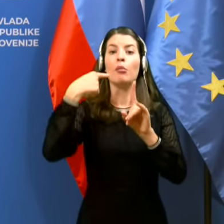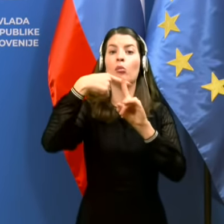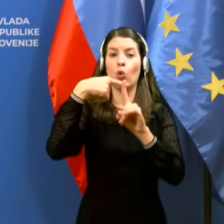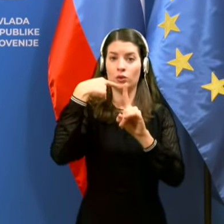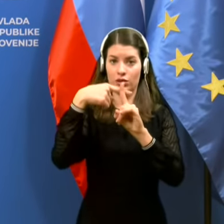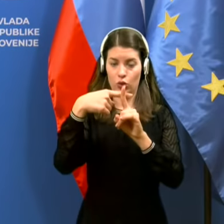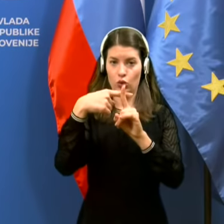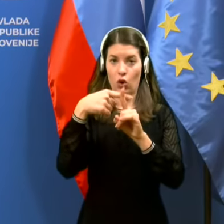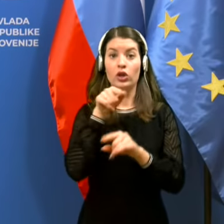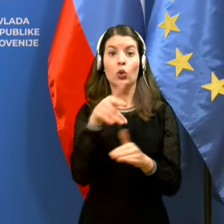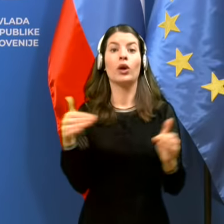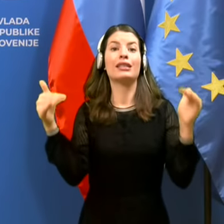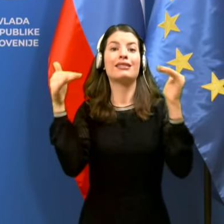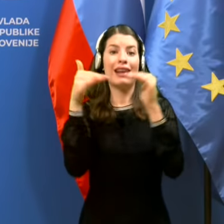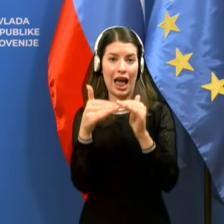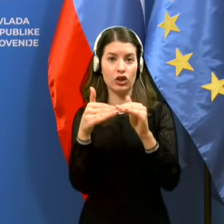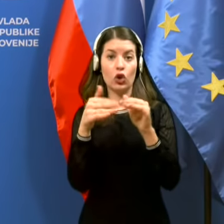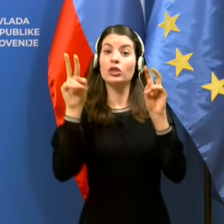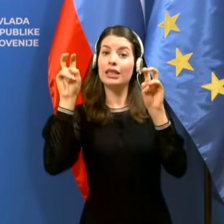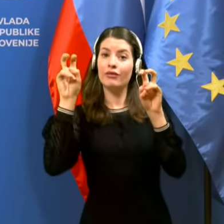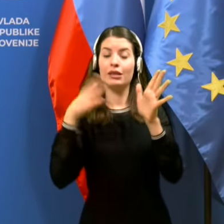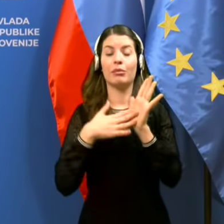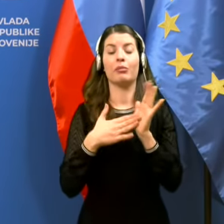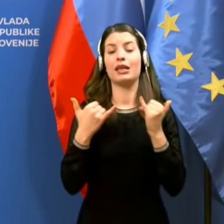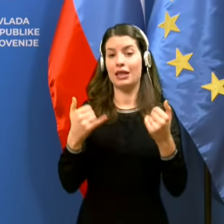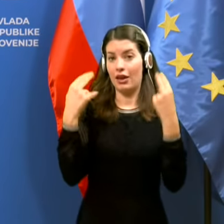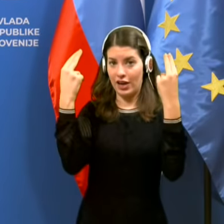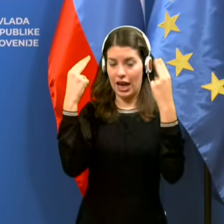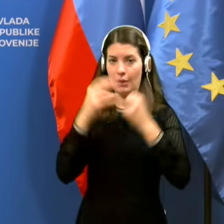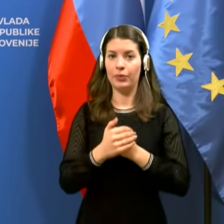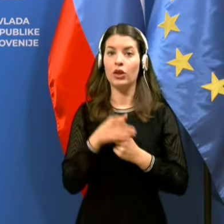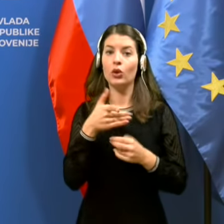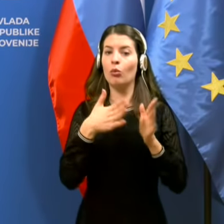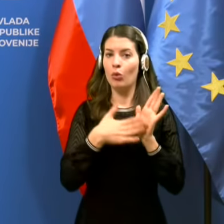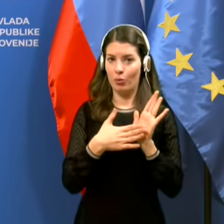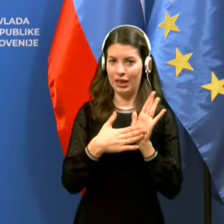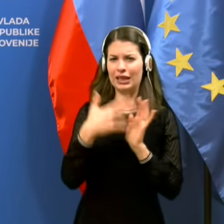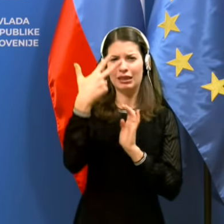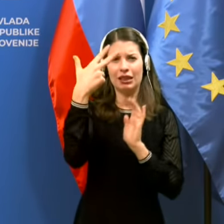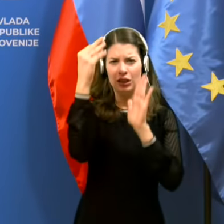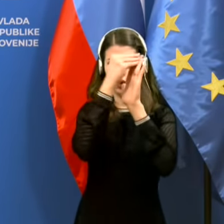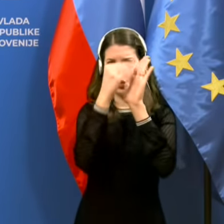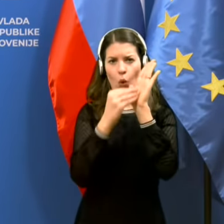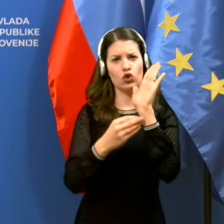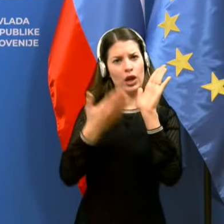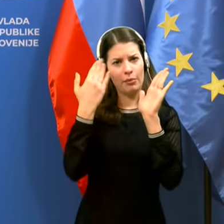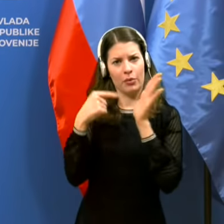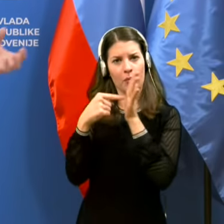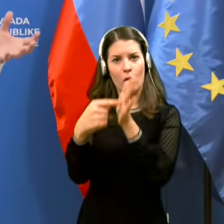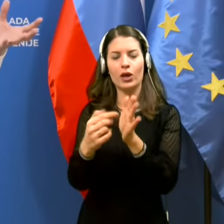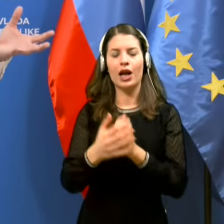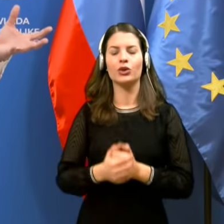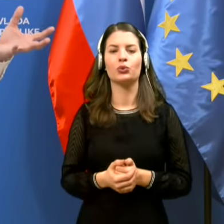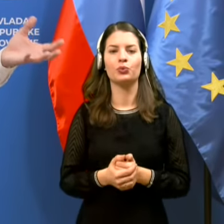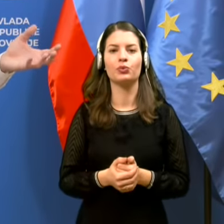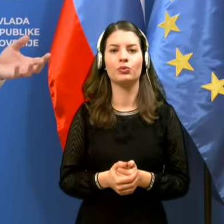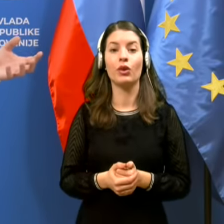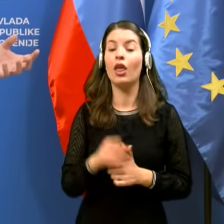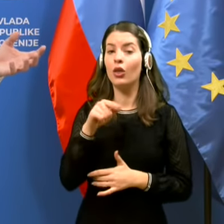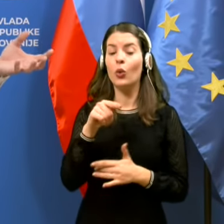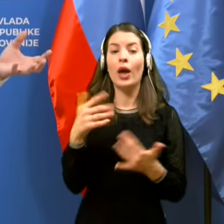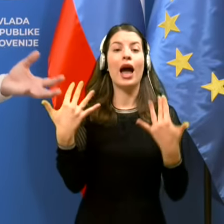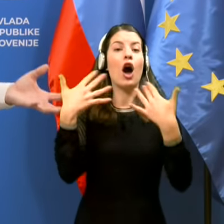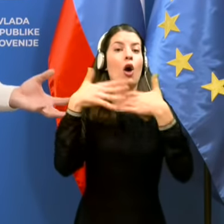definicijo primira trenutno v veljavi. To pomeni, da je tiste tri točke, ki ste videli prej. In to je